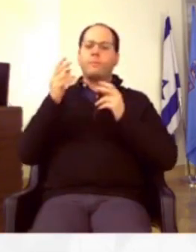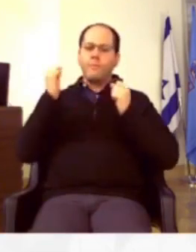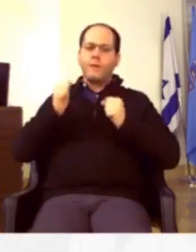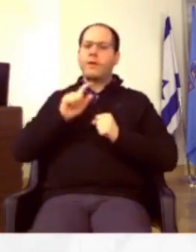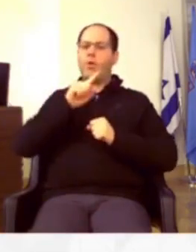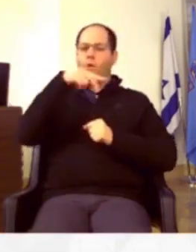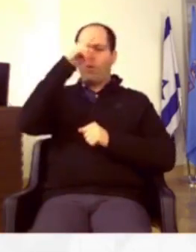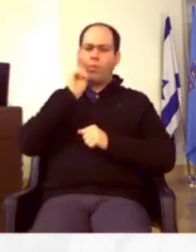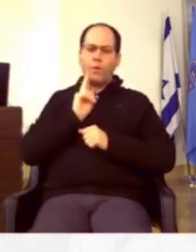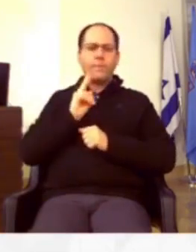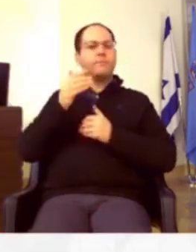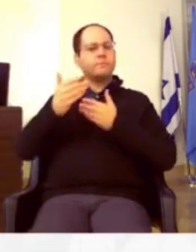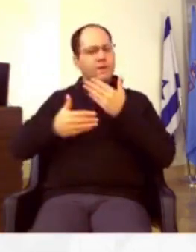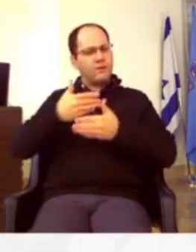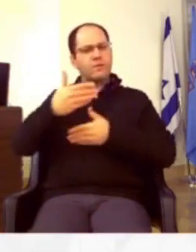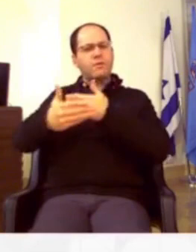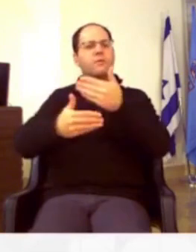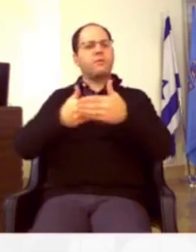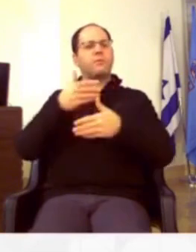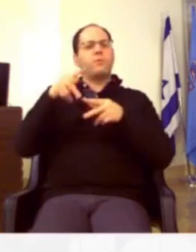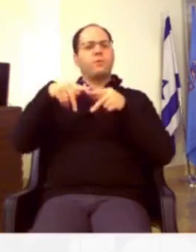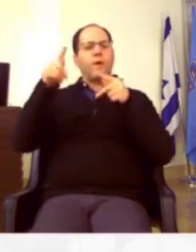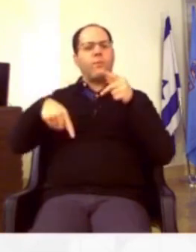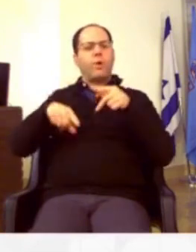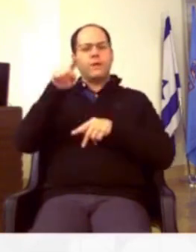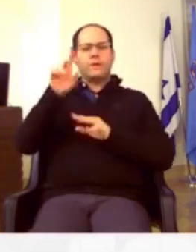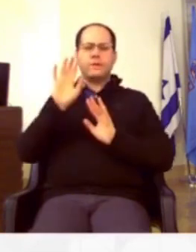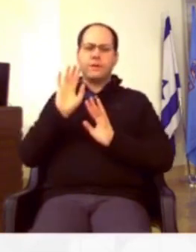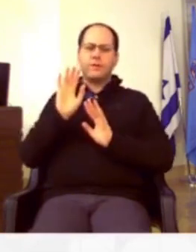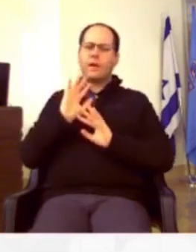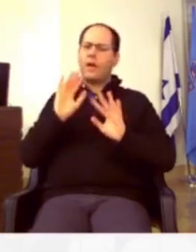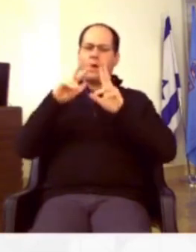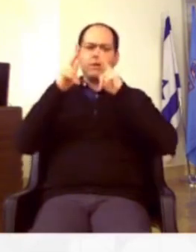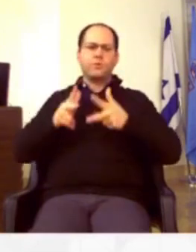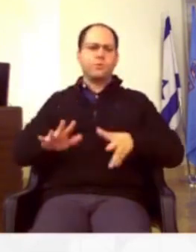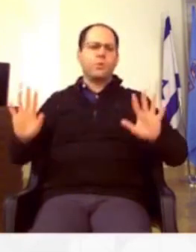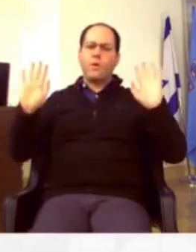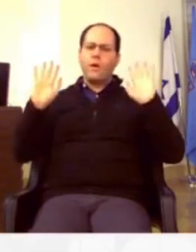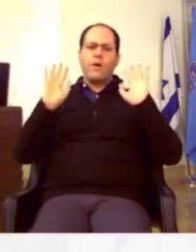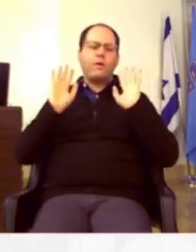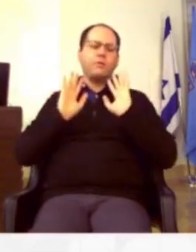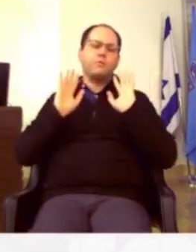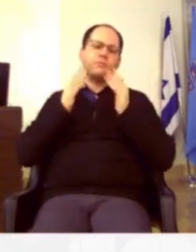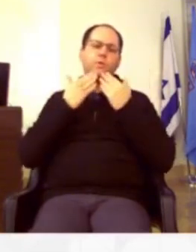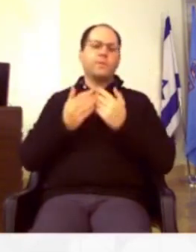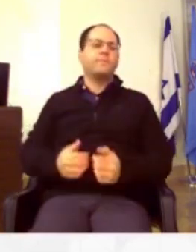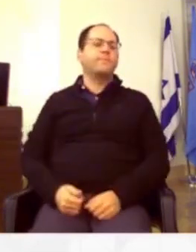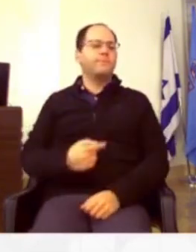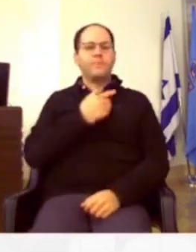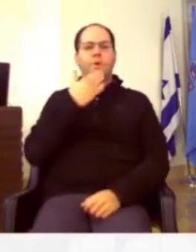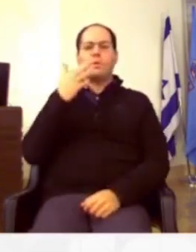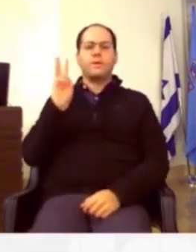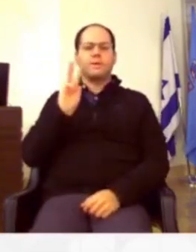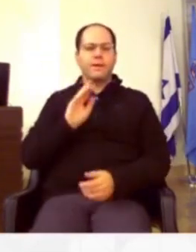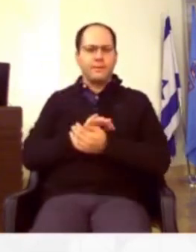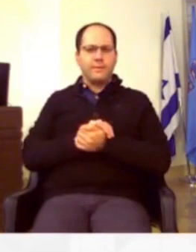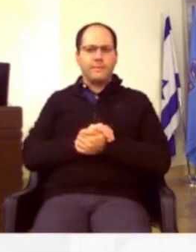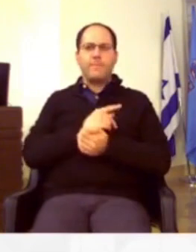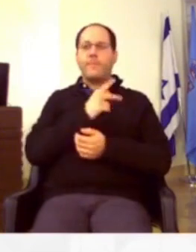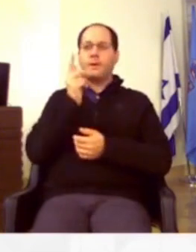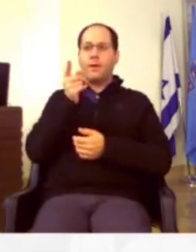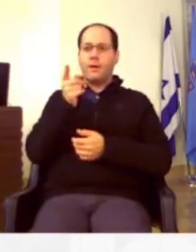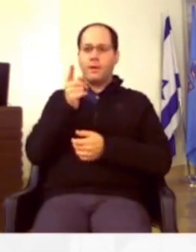תזיזו ותניעו את הפרויקט הזה כבר, באמת אין לזה צורה. תודה. תודה שרית,